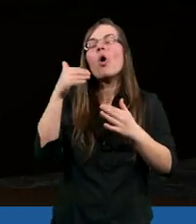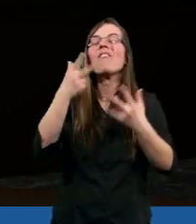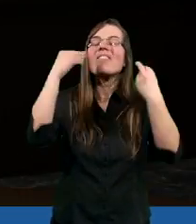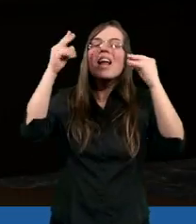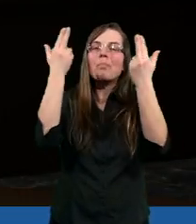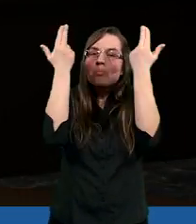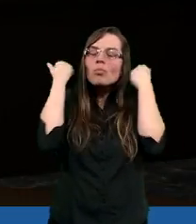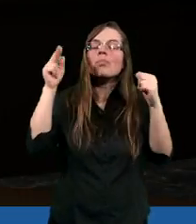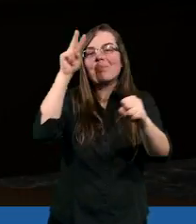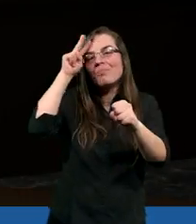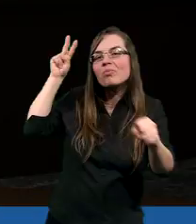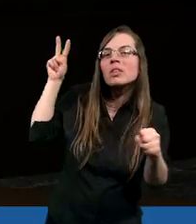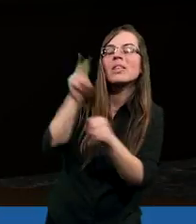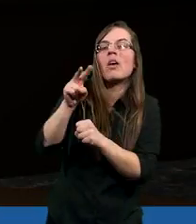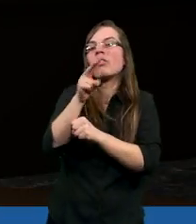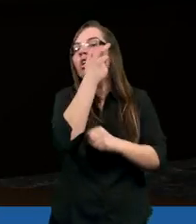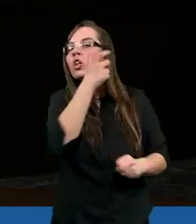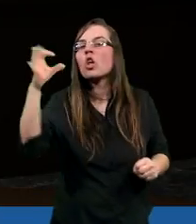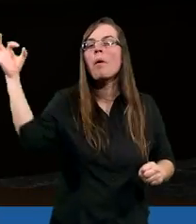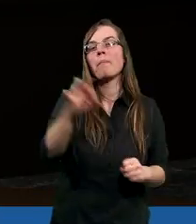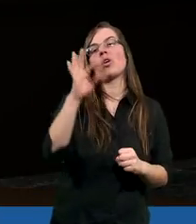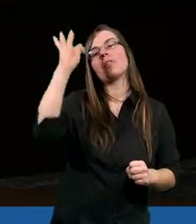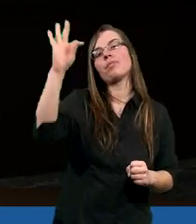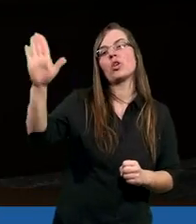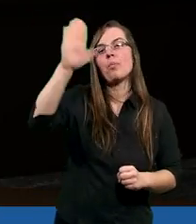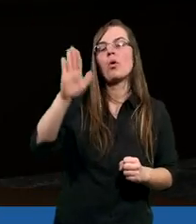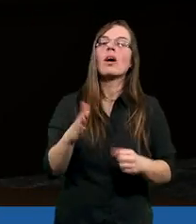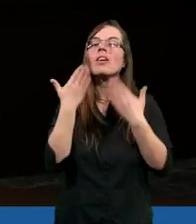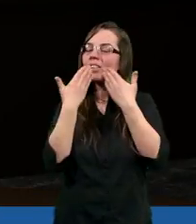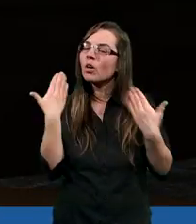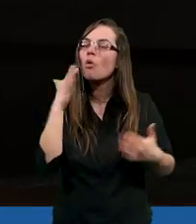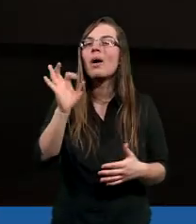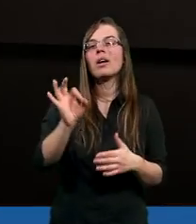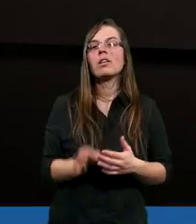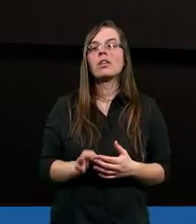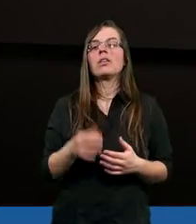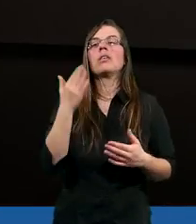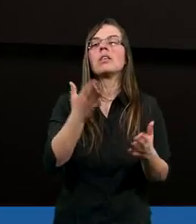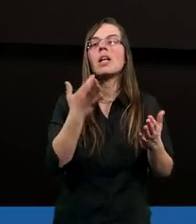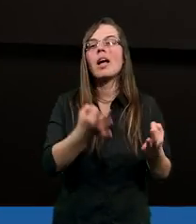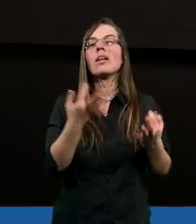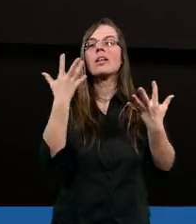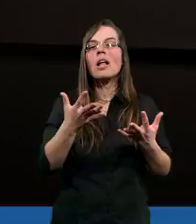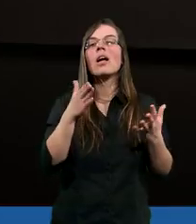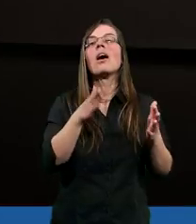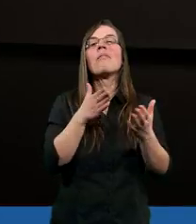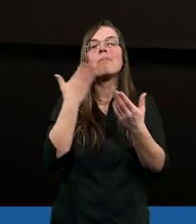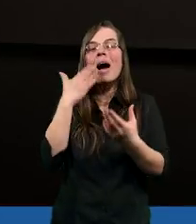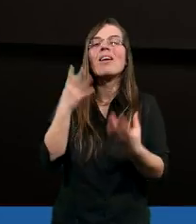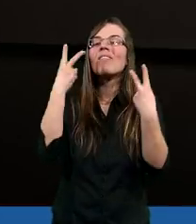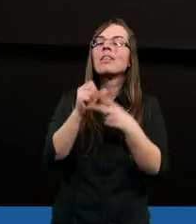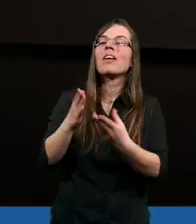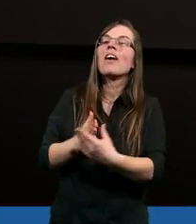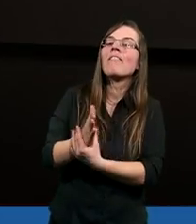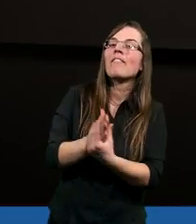pokorze, w zaufaniu, wierze, przychodzimy do Boga. Dziękuję bardzo. Kochani, tym warunkiem jest wiara.